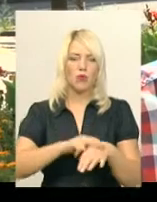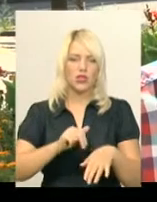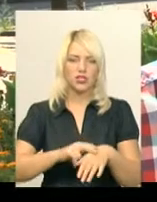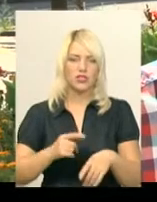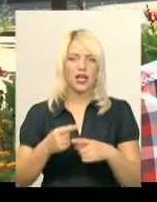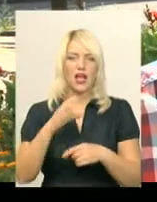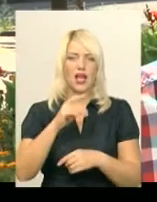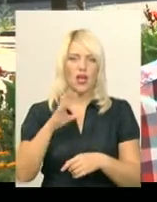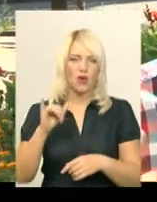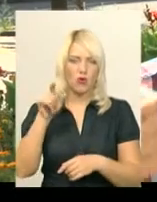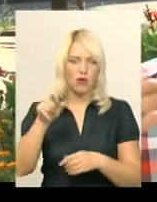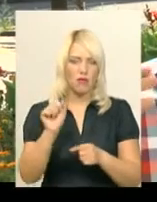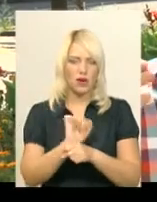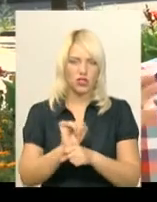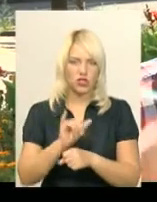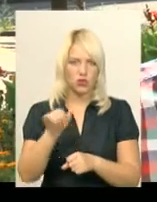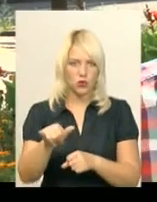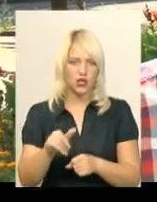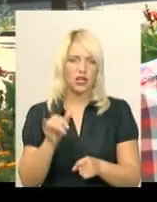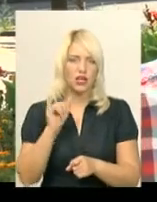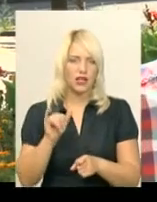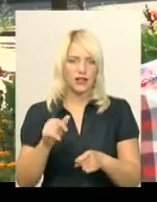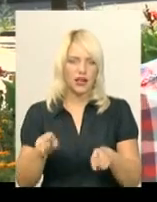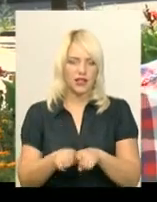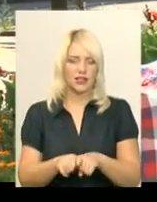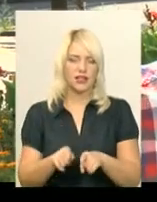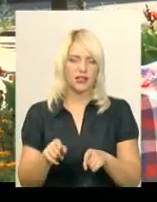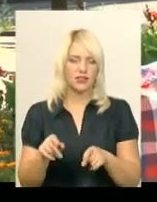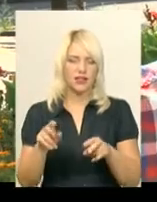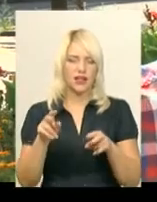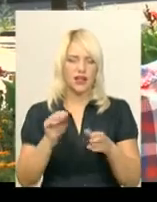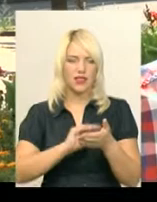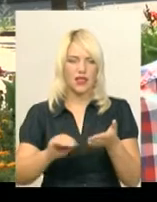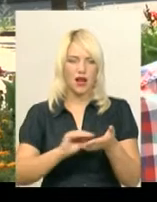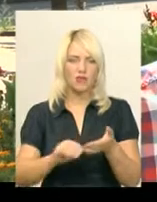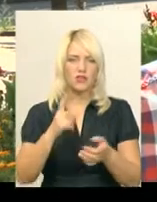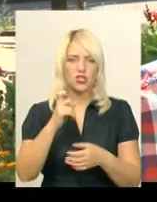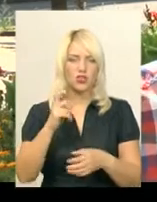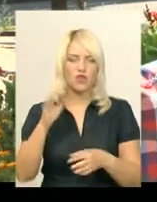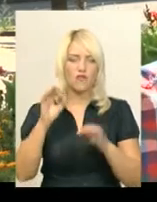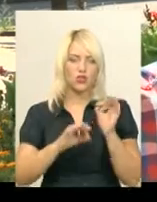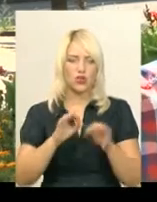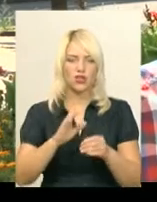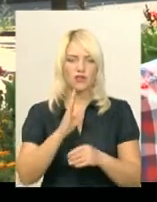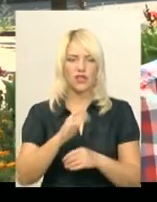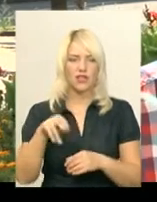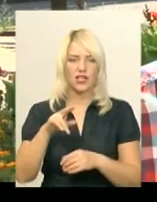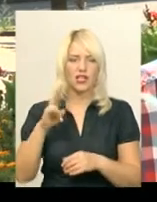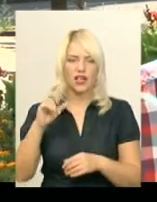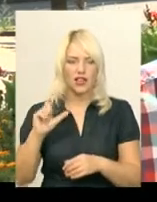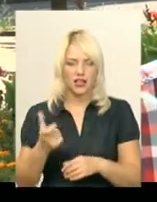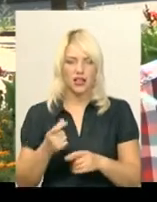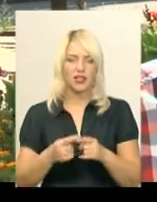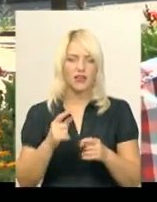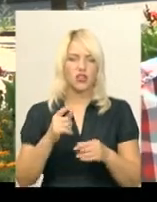екологічно чисті машини. Такий надпис, який називається «100% ВДЄ», що означає «100% відновлені джерела енергії».